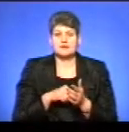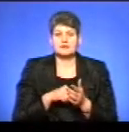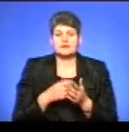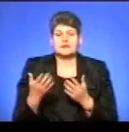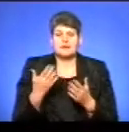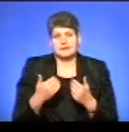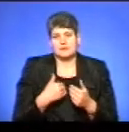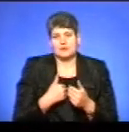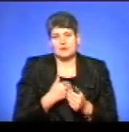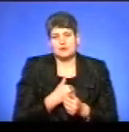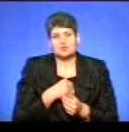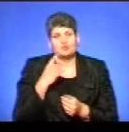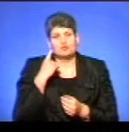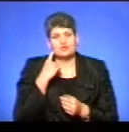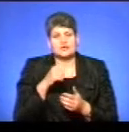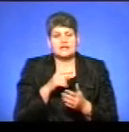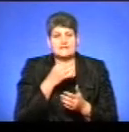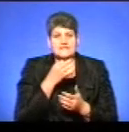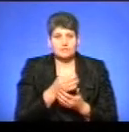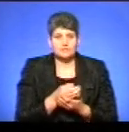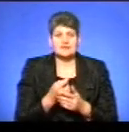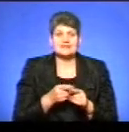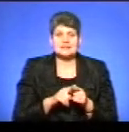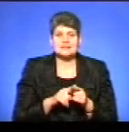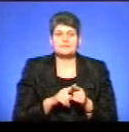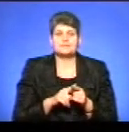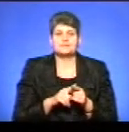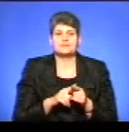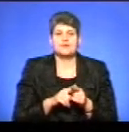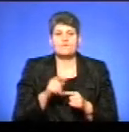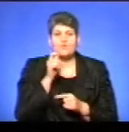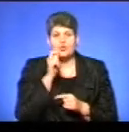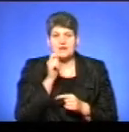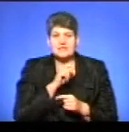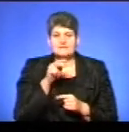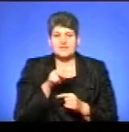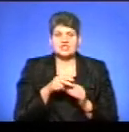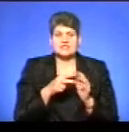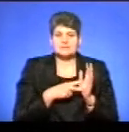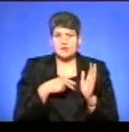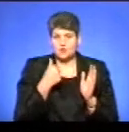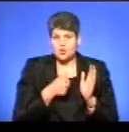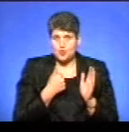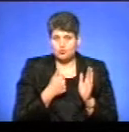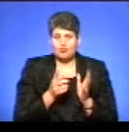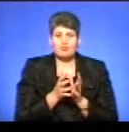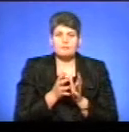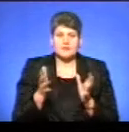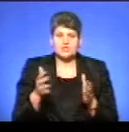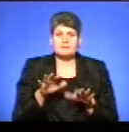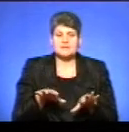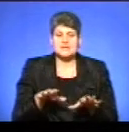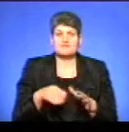на яке би хотілося почути відповідь, це таке, що в Україні з 2017 року більшість